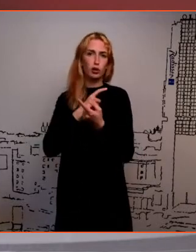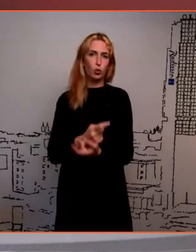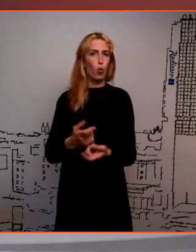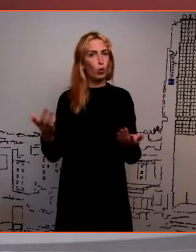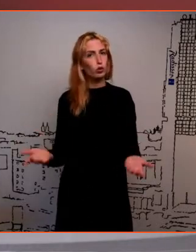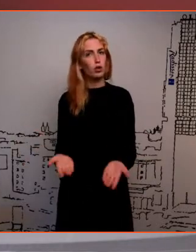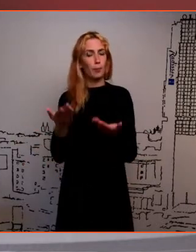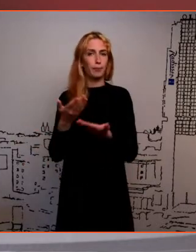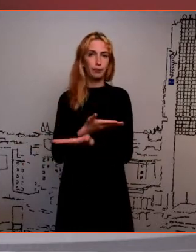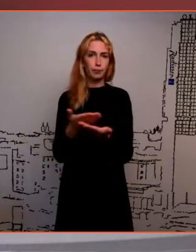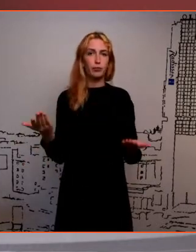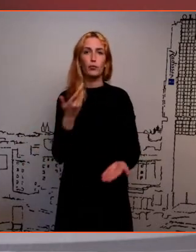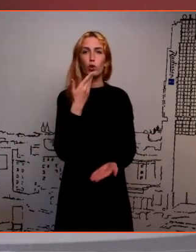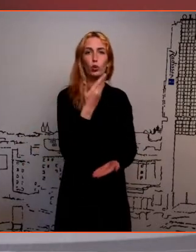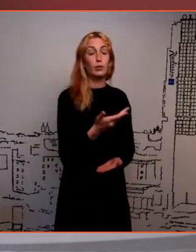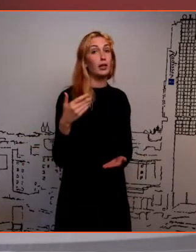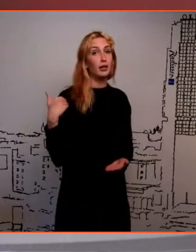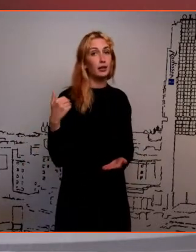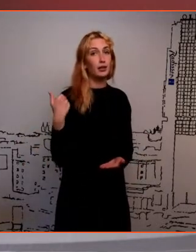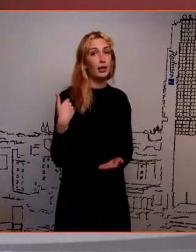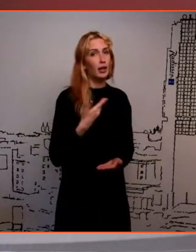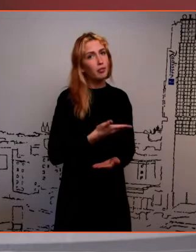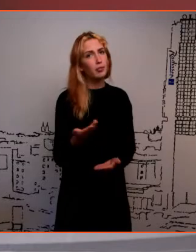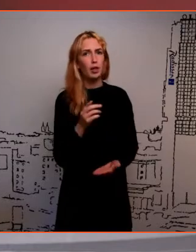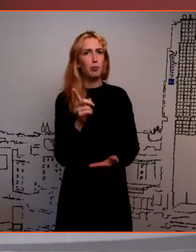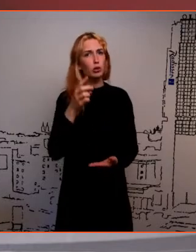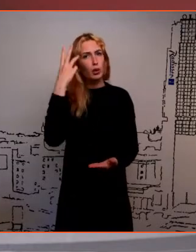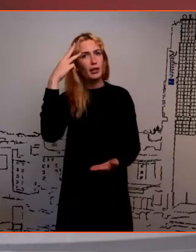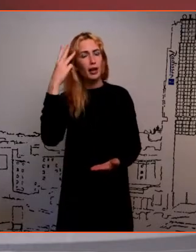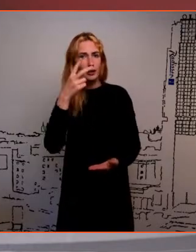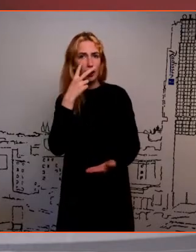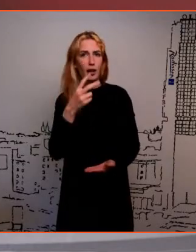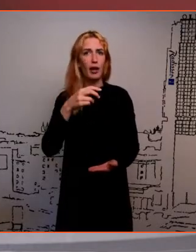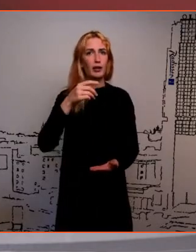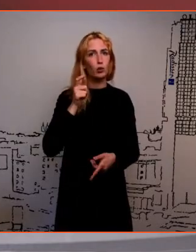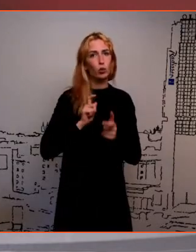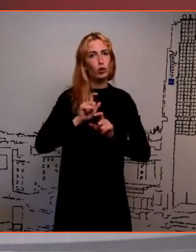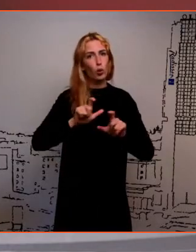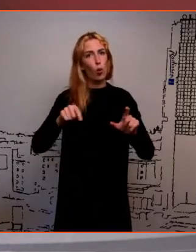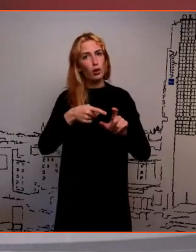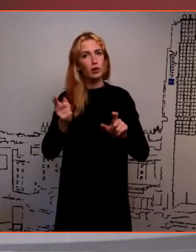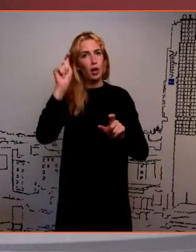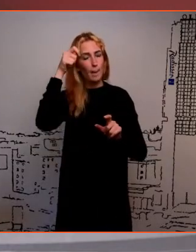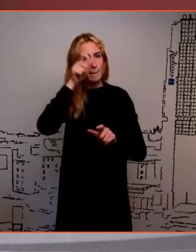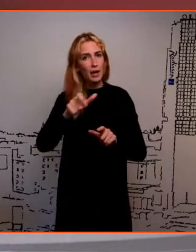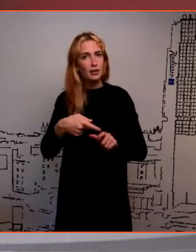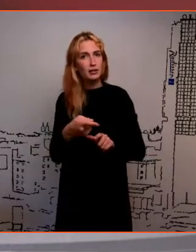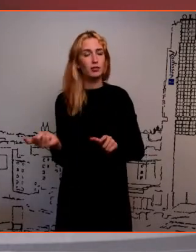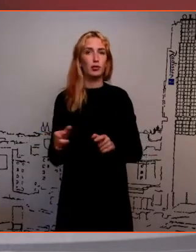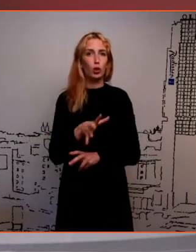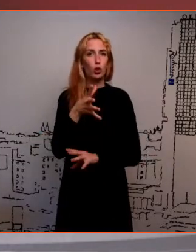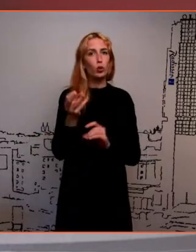küsisin siis, tere Moonika, millised trende näed sina Talteki üliõpilaste õppimises üldisemad